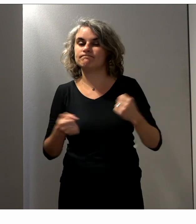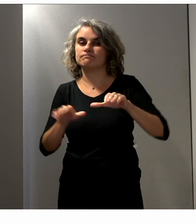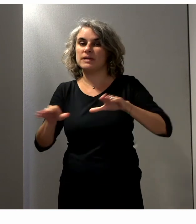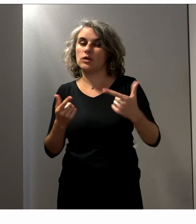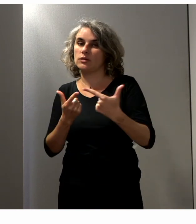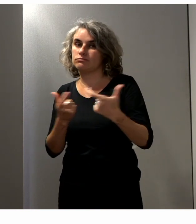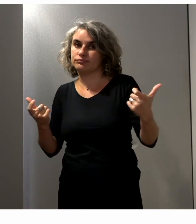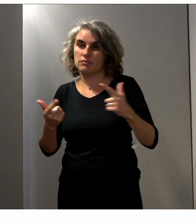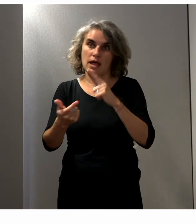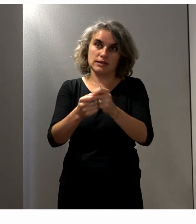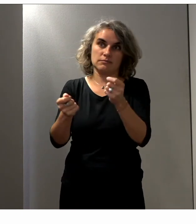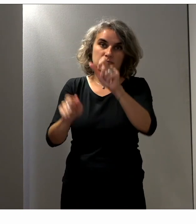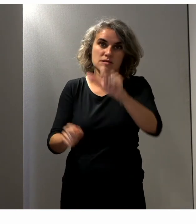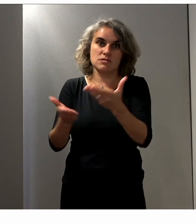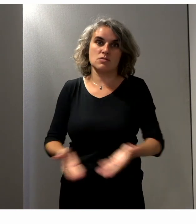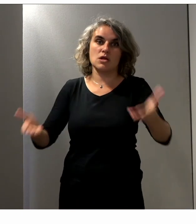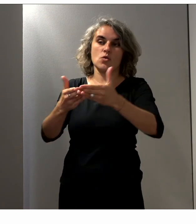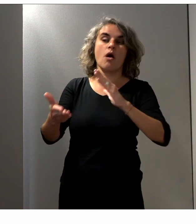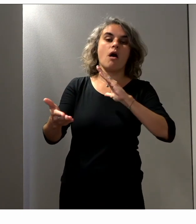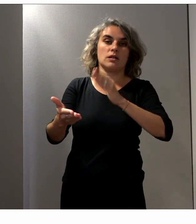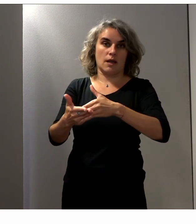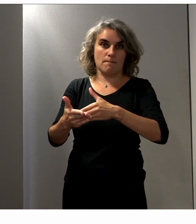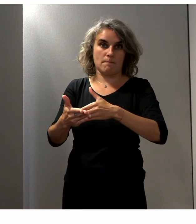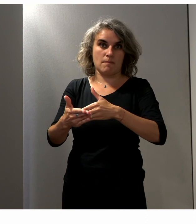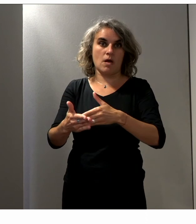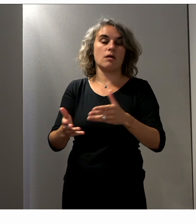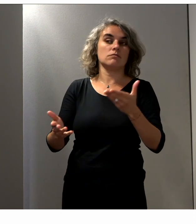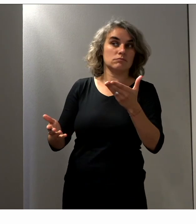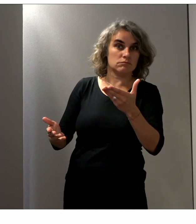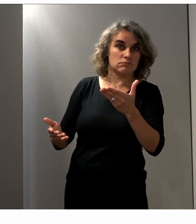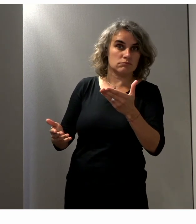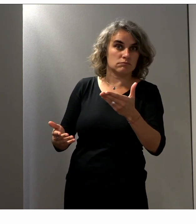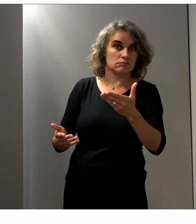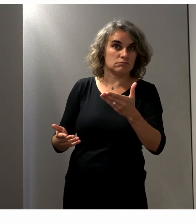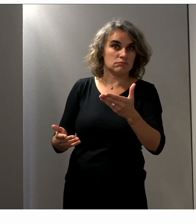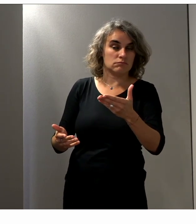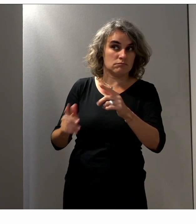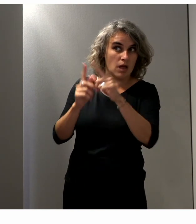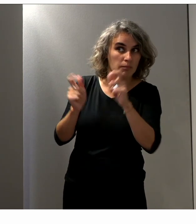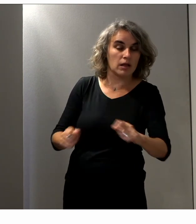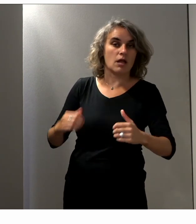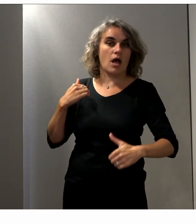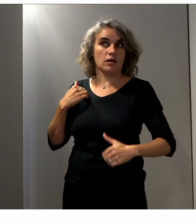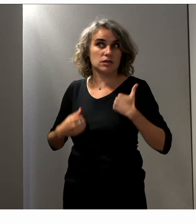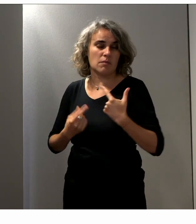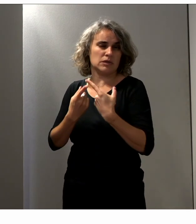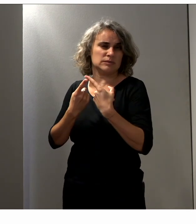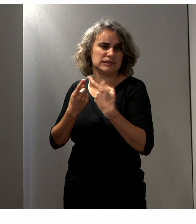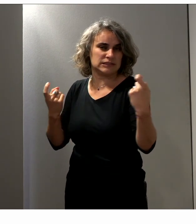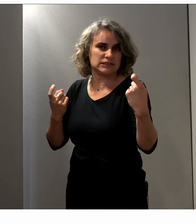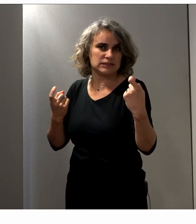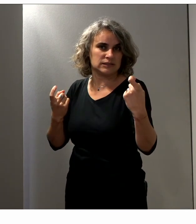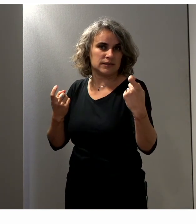aux personnes en situation de handicap en tenant compte des différentes formes de handicap et de la